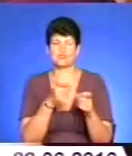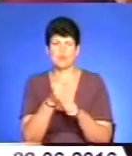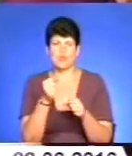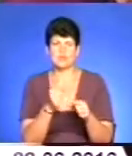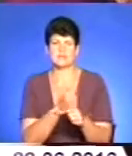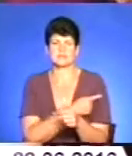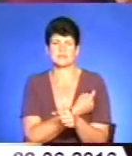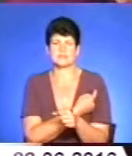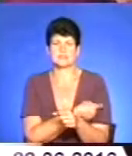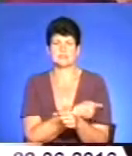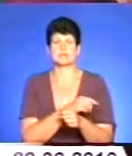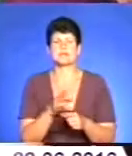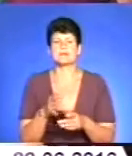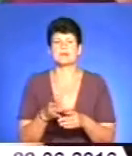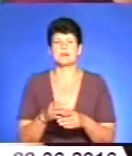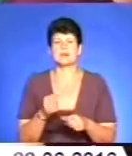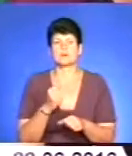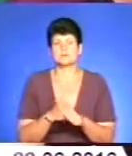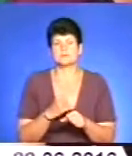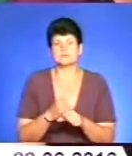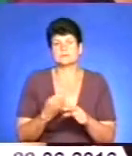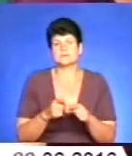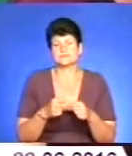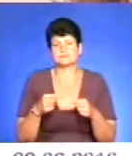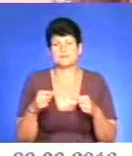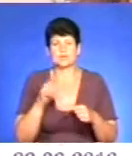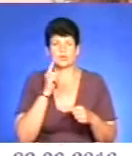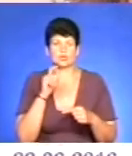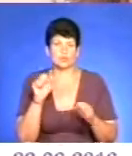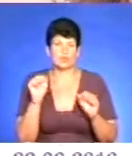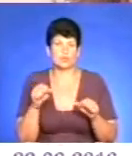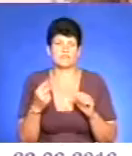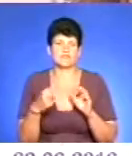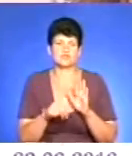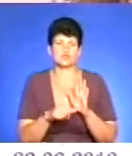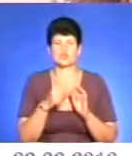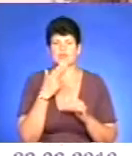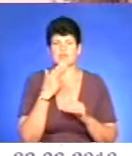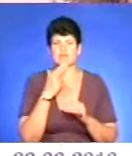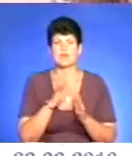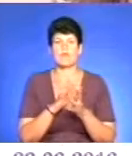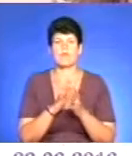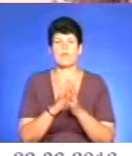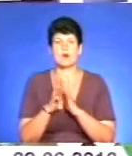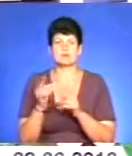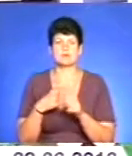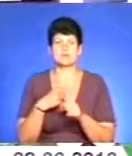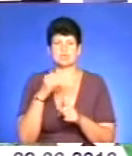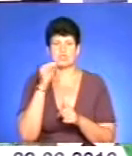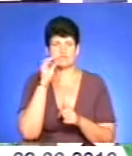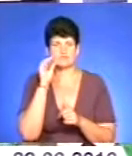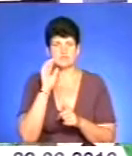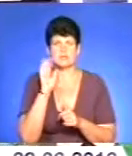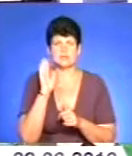Повправлятися у найнезвичайніших видах спорту молоді люди зможуть 26 червня у парку імені Шевченка, де